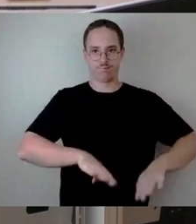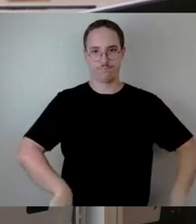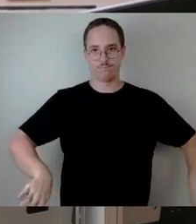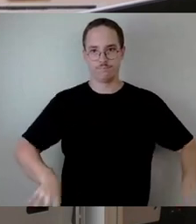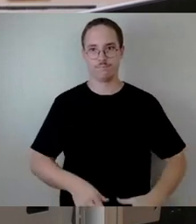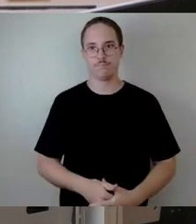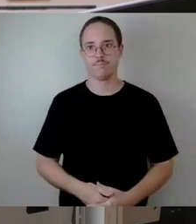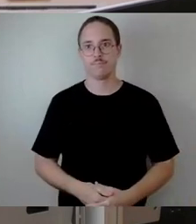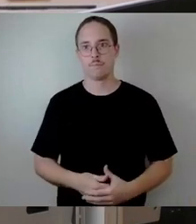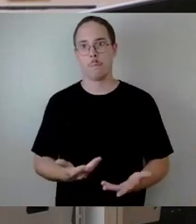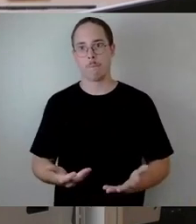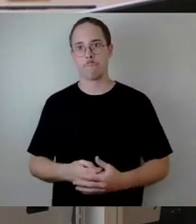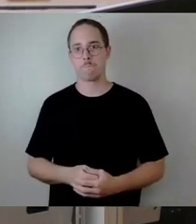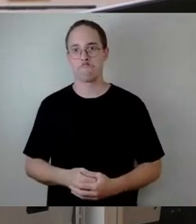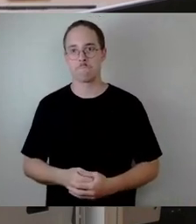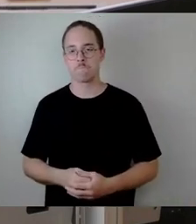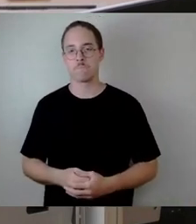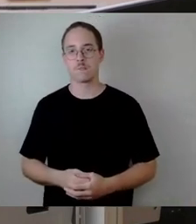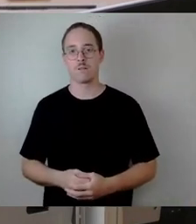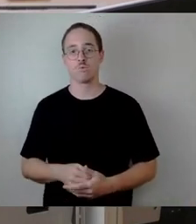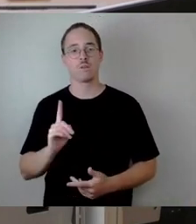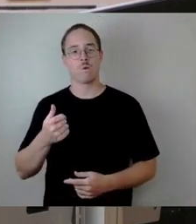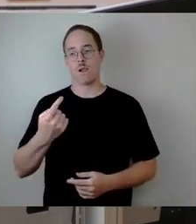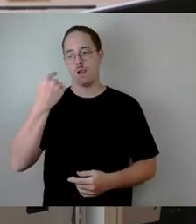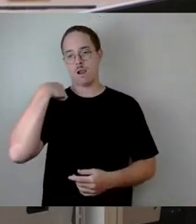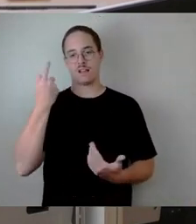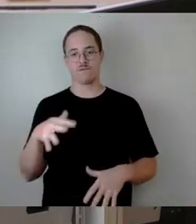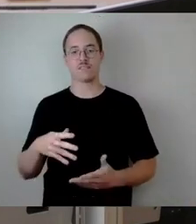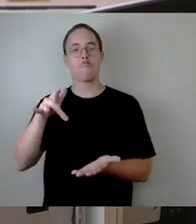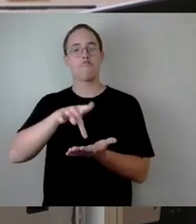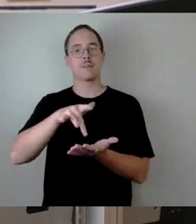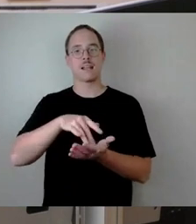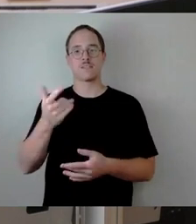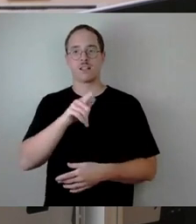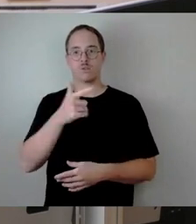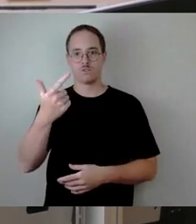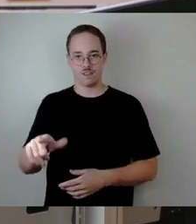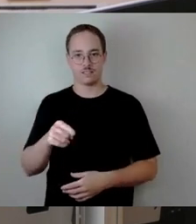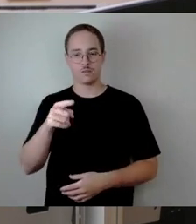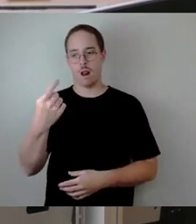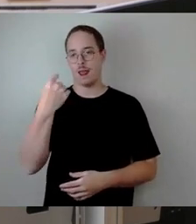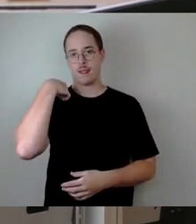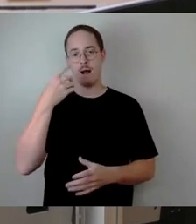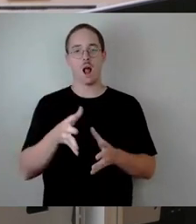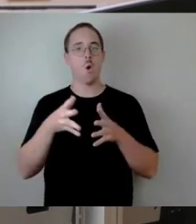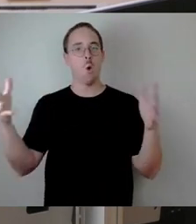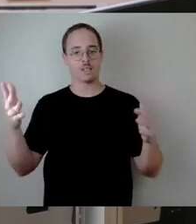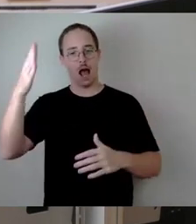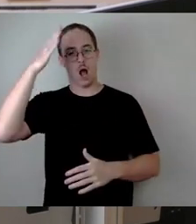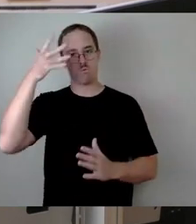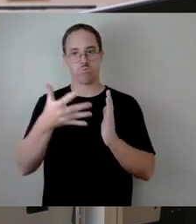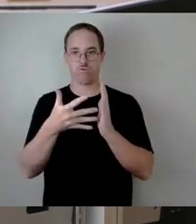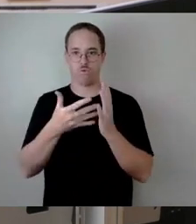2020 die letzte große Hauptprüfung gehabt an diesem Bauwerk. Und wenn wir diese Schäden erkannt hätten,